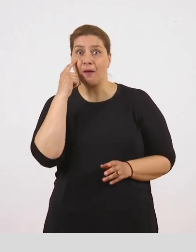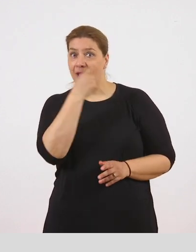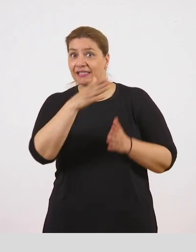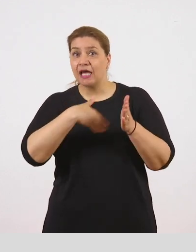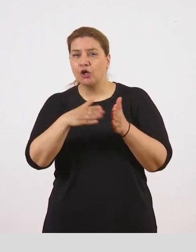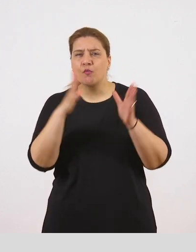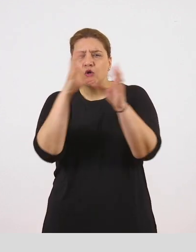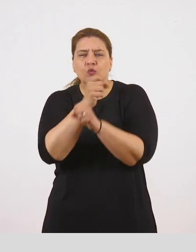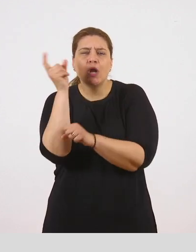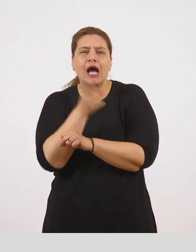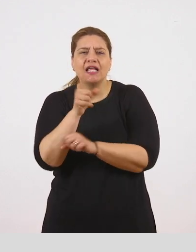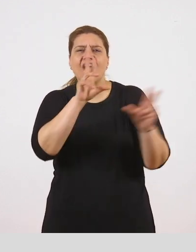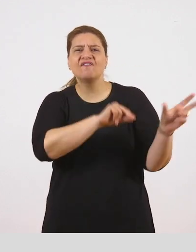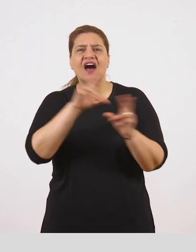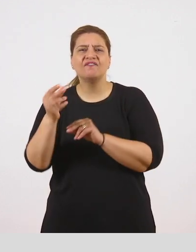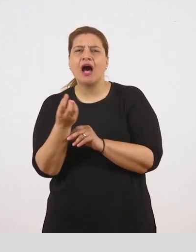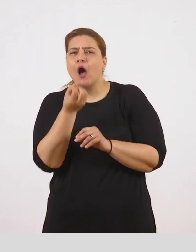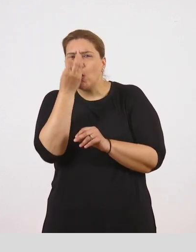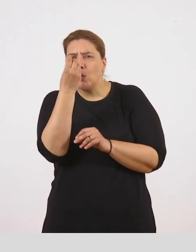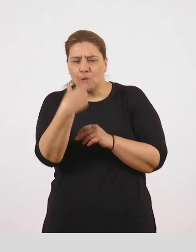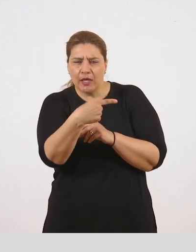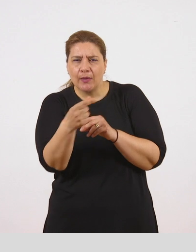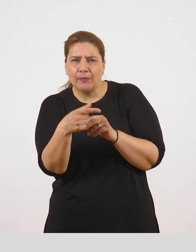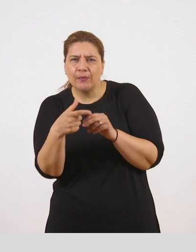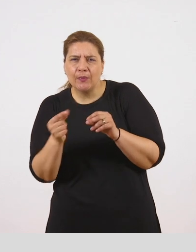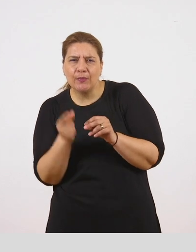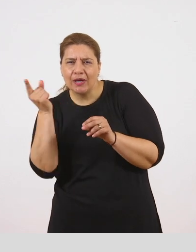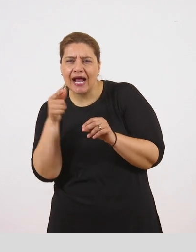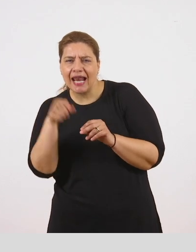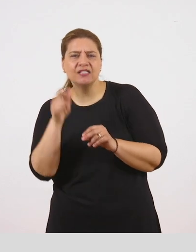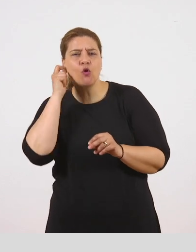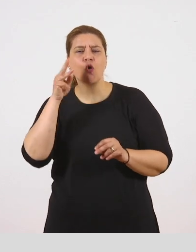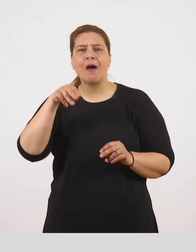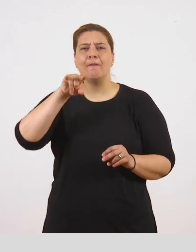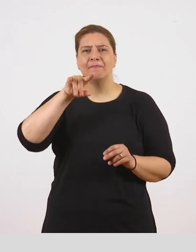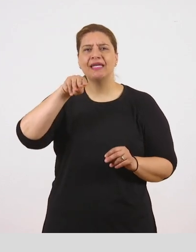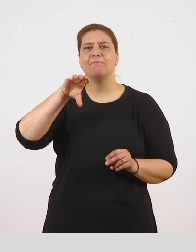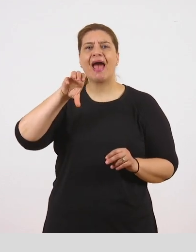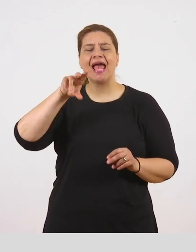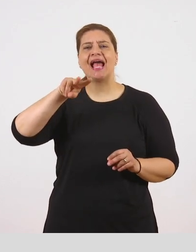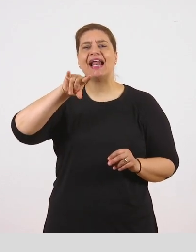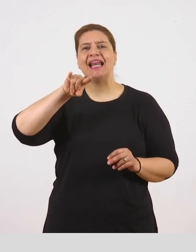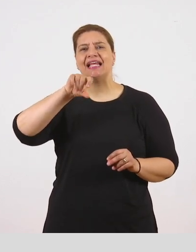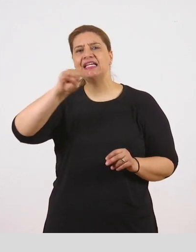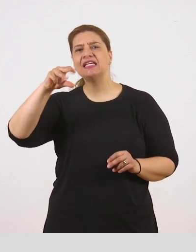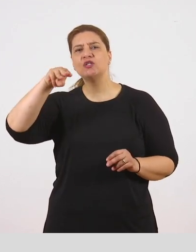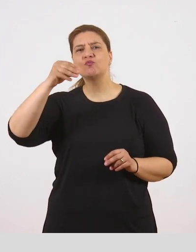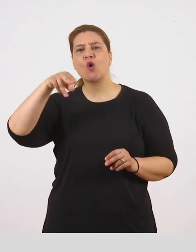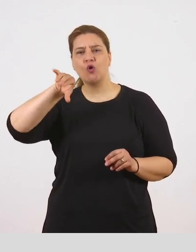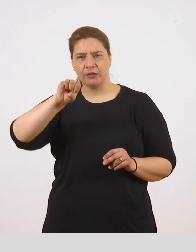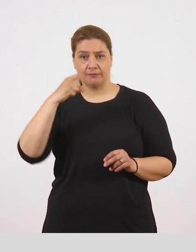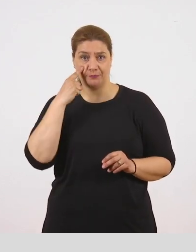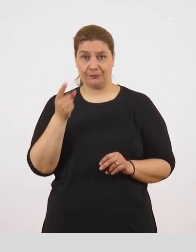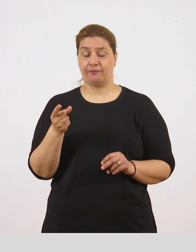σκούρα γαλάζια έμοιαζαν με τα μη μελισμόνι που φυτρώνουν την άνοιξη. Φαινόταν κοριτσάκι όταν την έβλεπες από πίσω με την